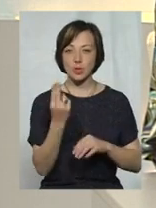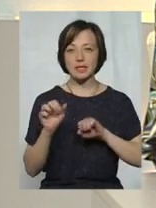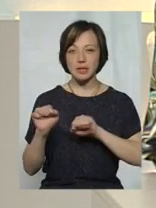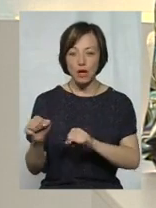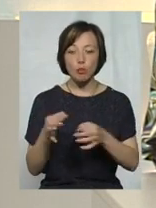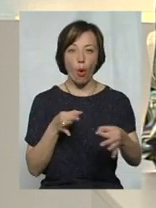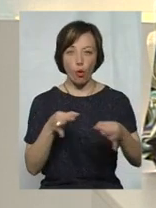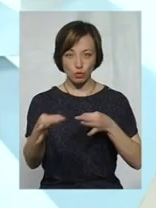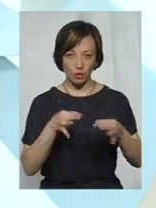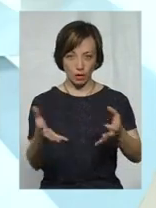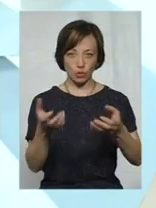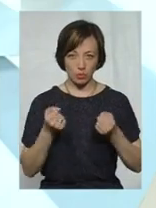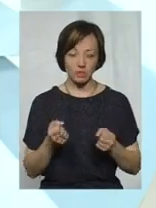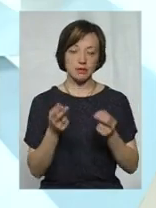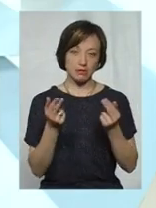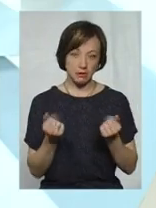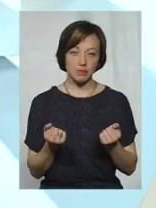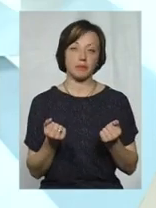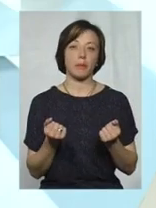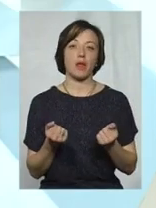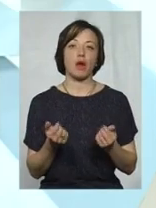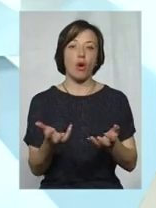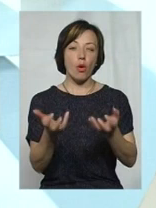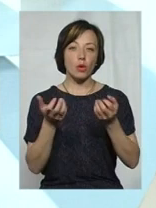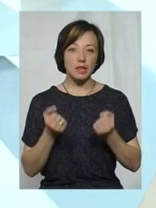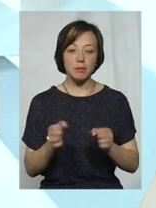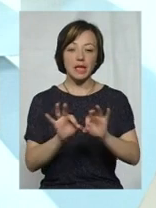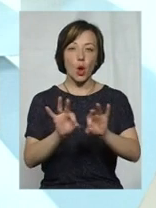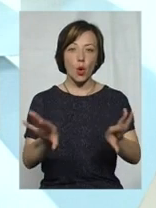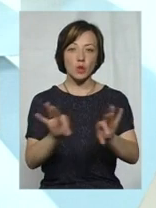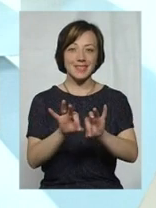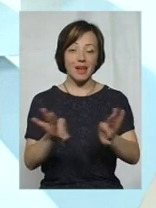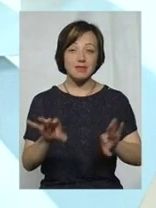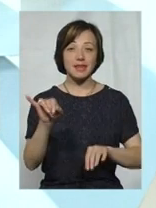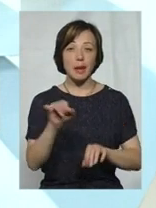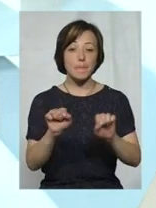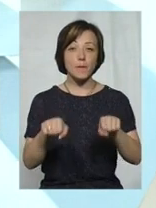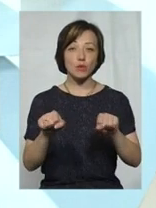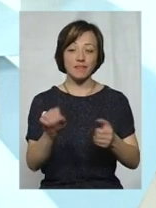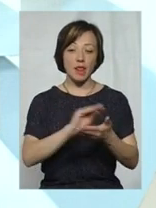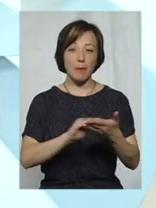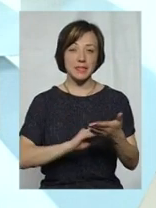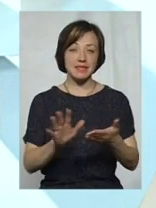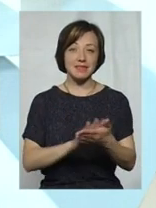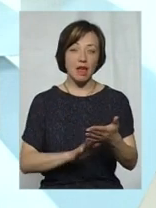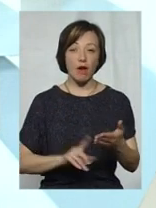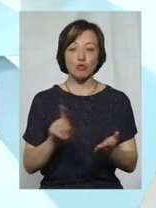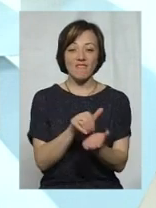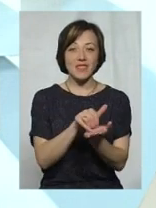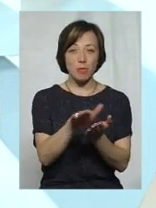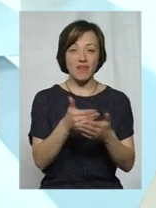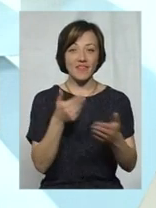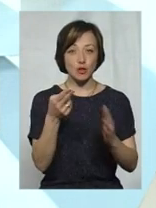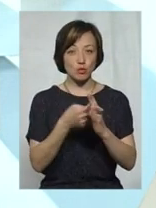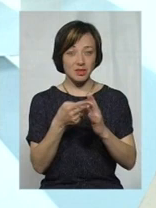аби проконсультуватися. Проконсультуватися, відповідно, отримати роз'яснення і, можливо, написати заяву про те, що вони відмовляються